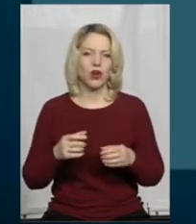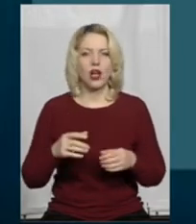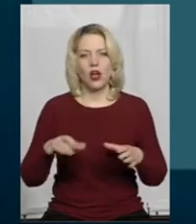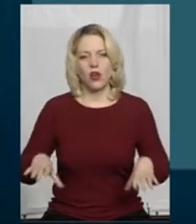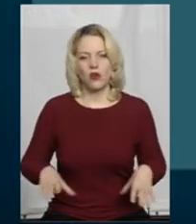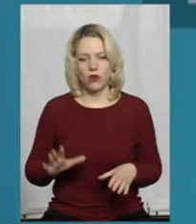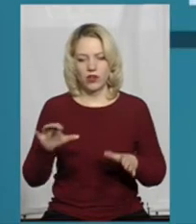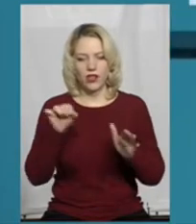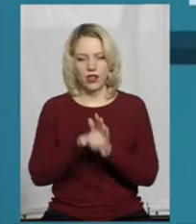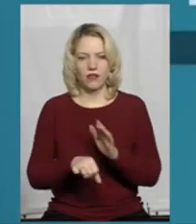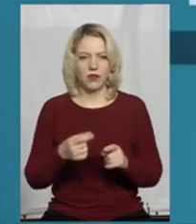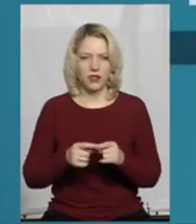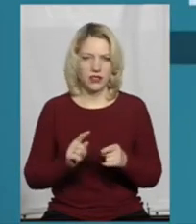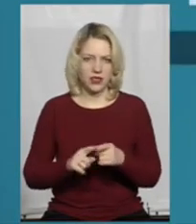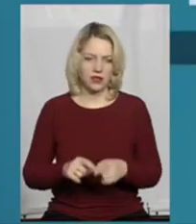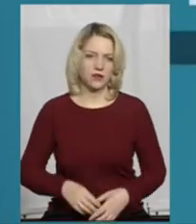дати отравити їх.